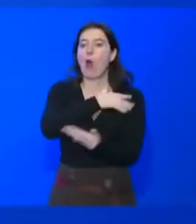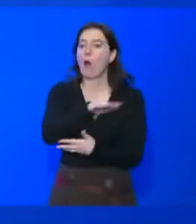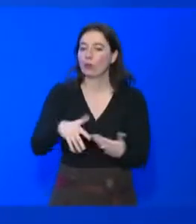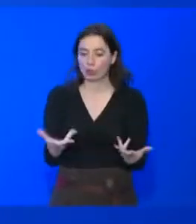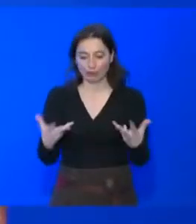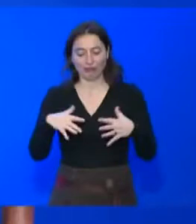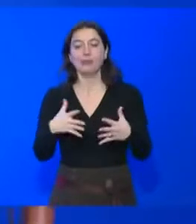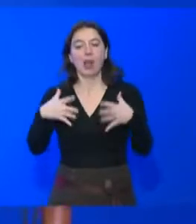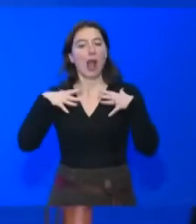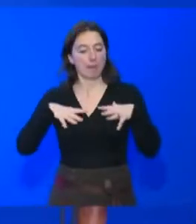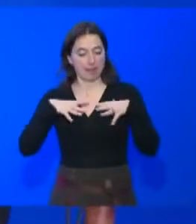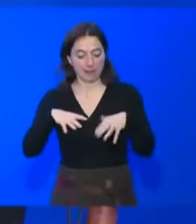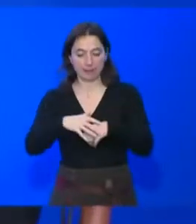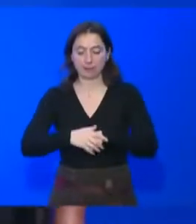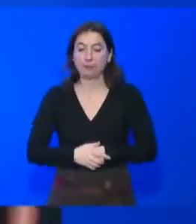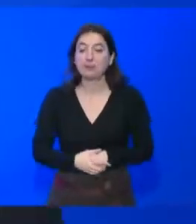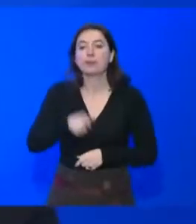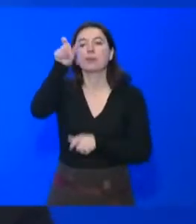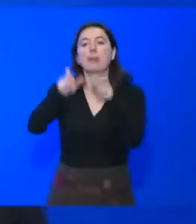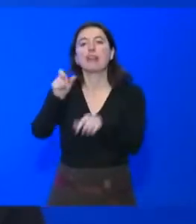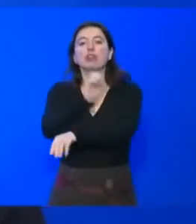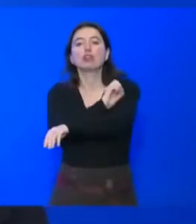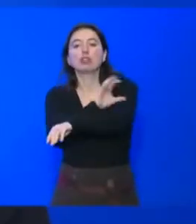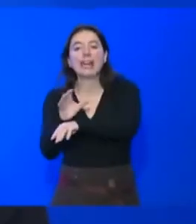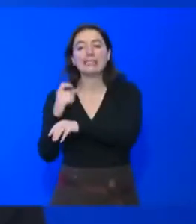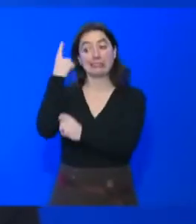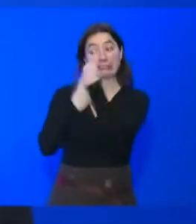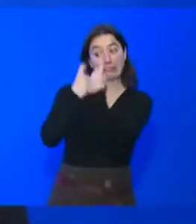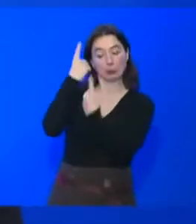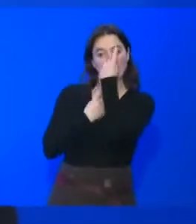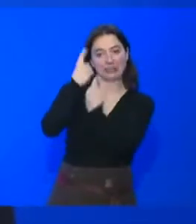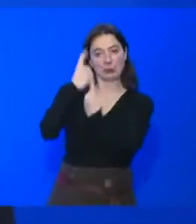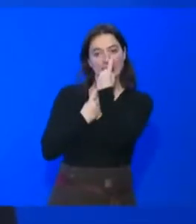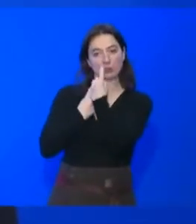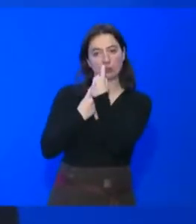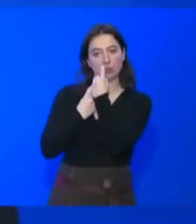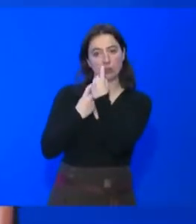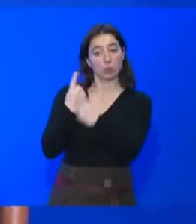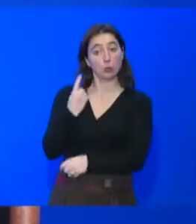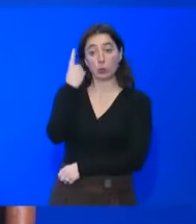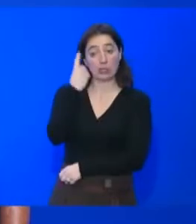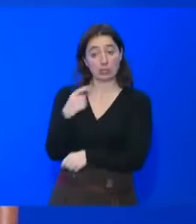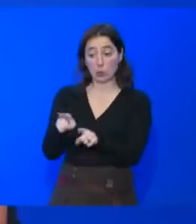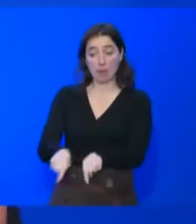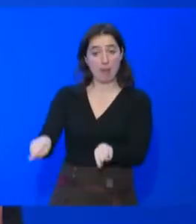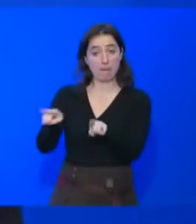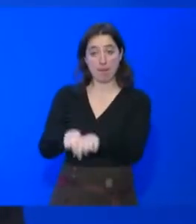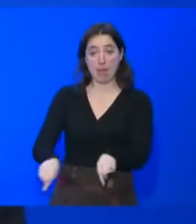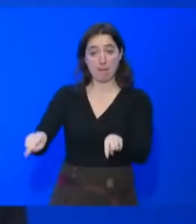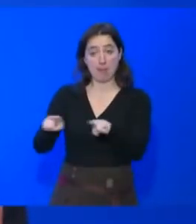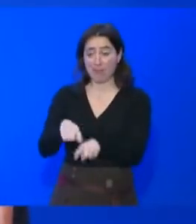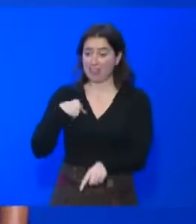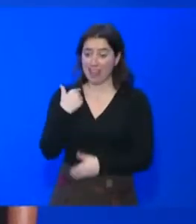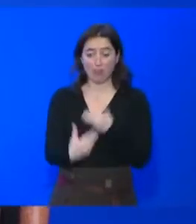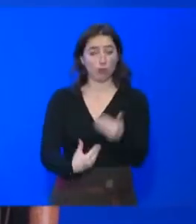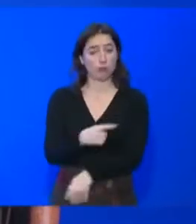Je me suis aperçue que quand les journalistes m'interviewaient, eh bien, c'était pour toujours me poser les mêmes questions. Et on n'avançait pas, et on n'avançait